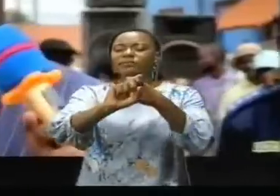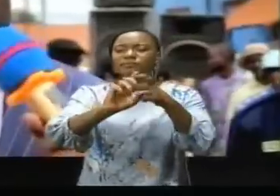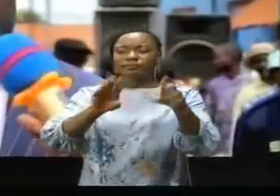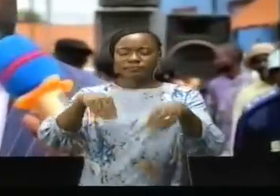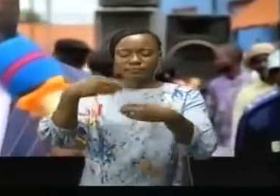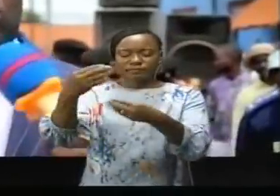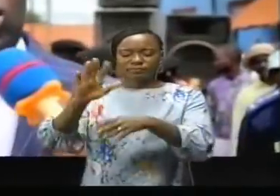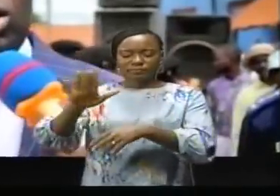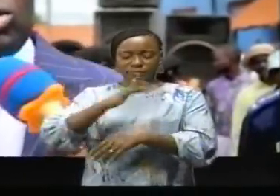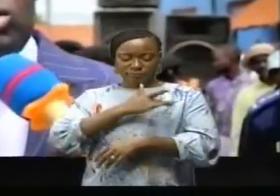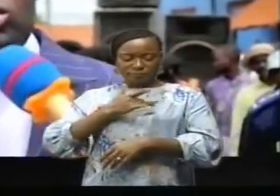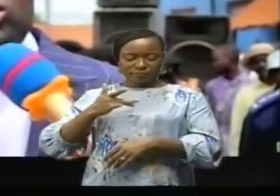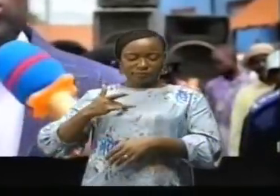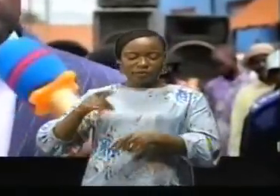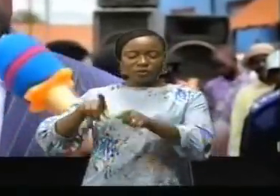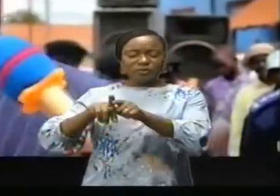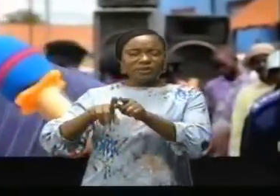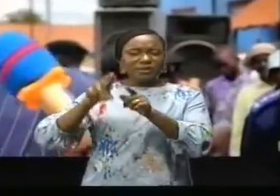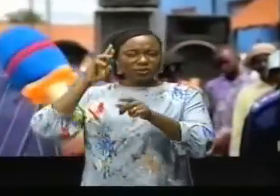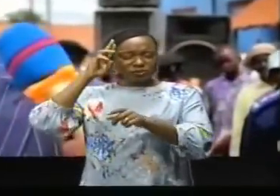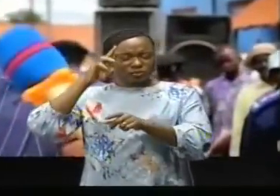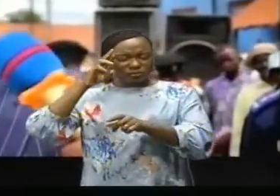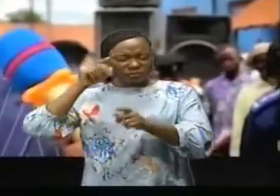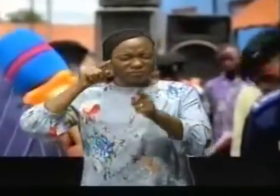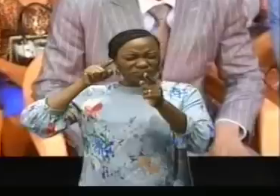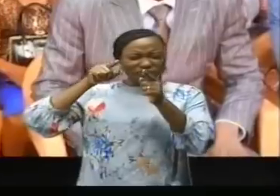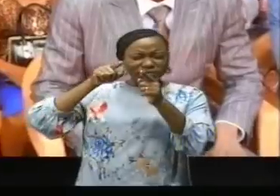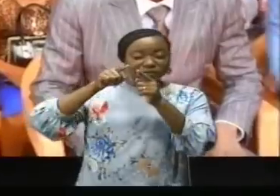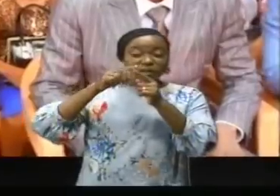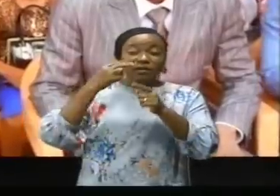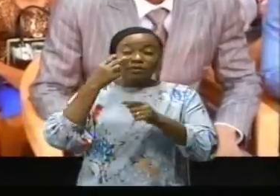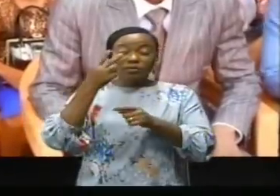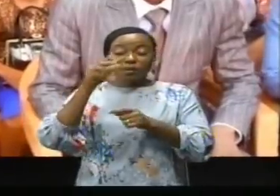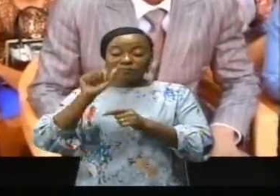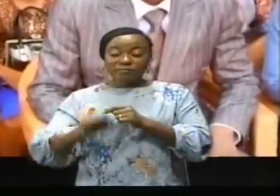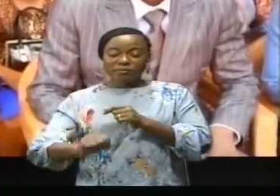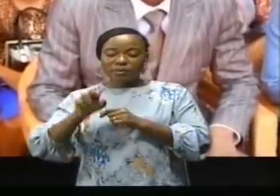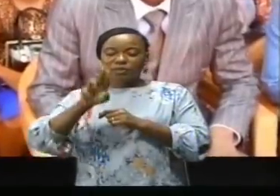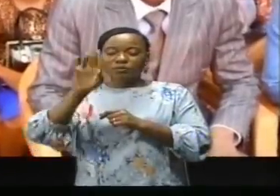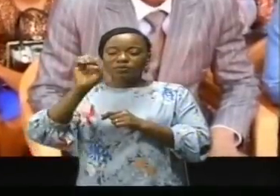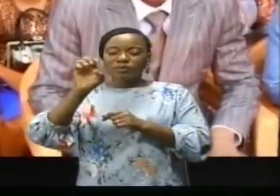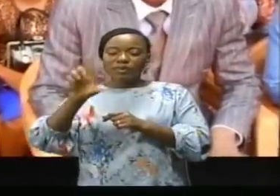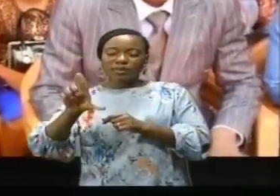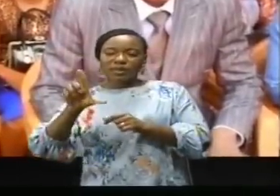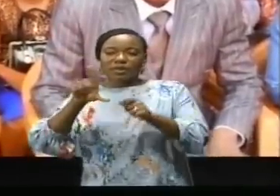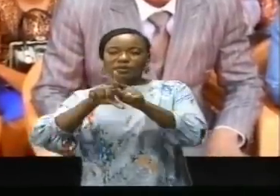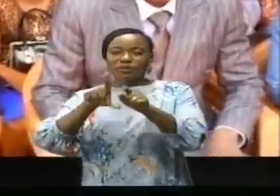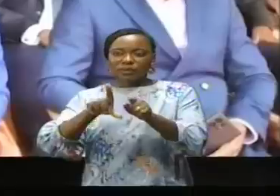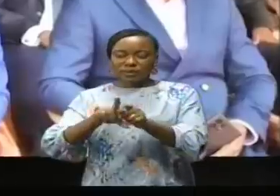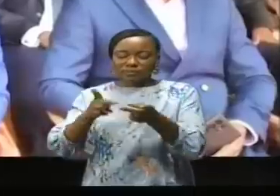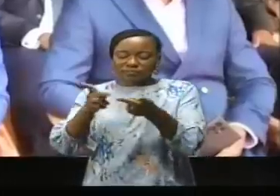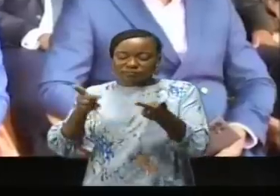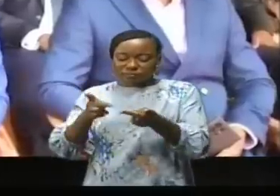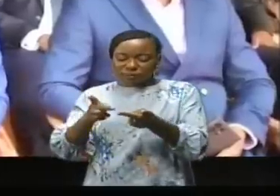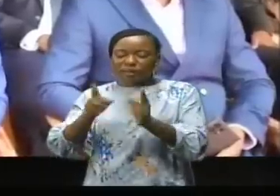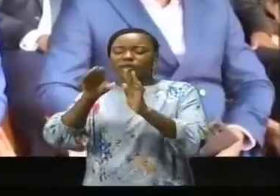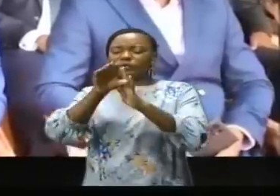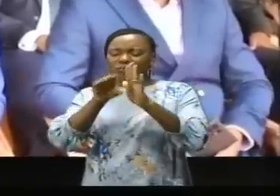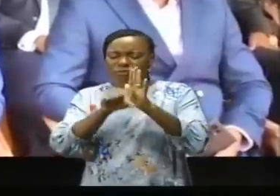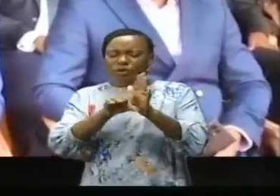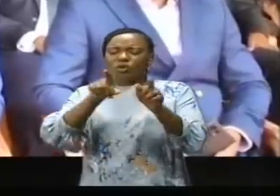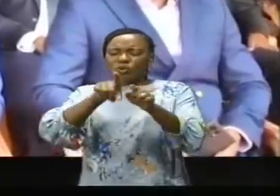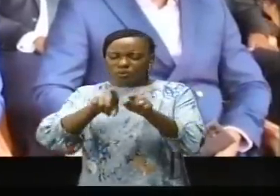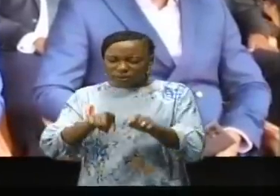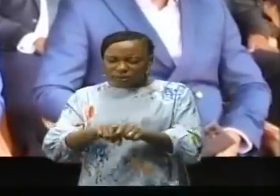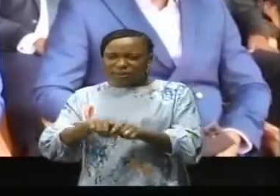à sa modeste personne, son souci et sa détermination de voir les Bazouélé reprendre sa place sur le plan de la Constitution, surtout